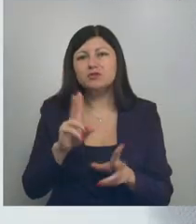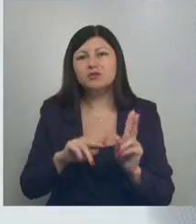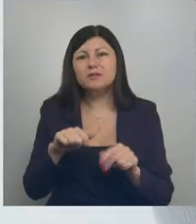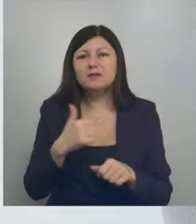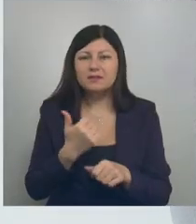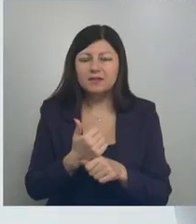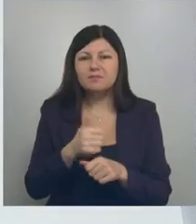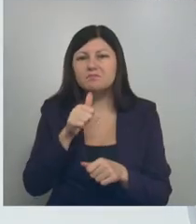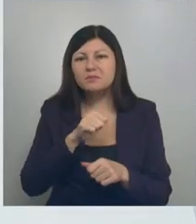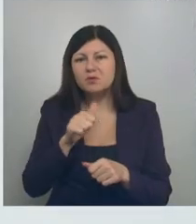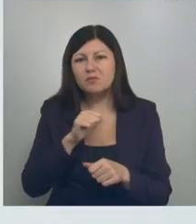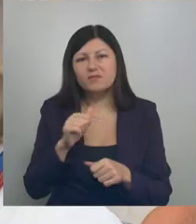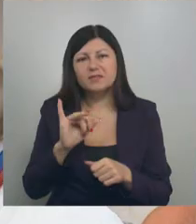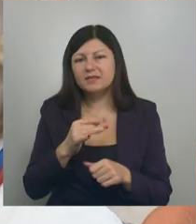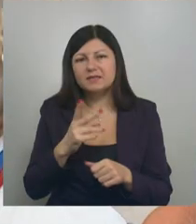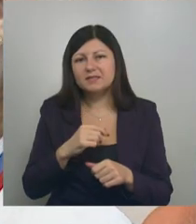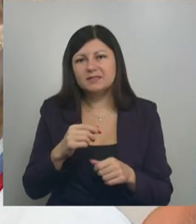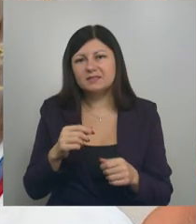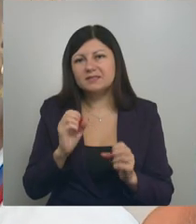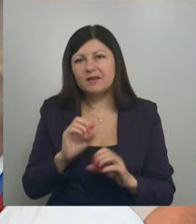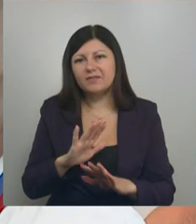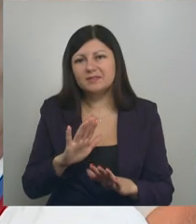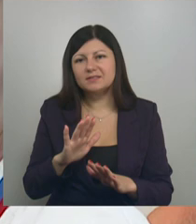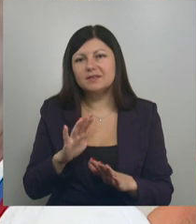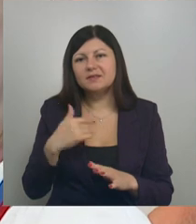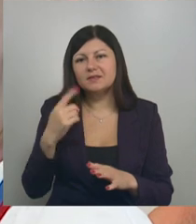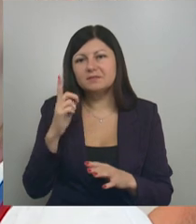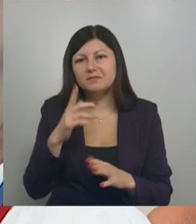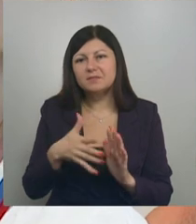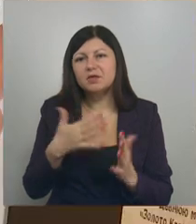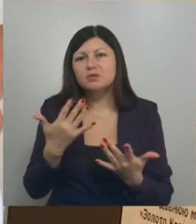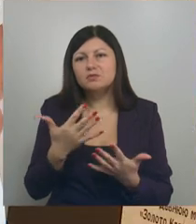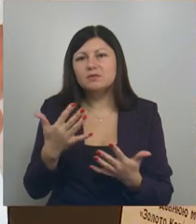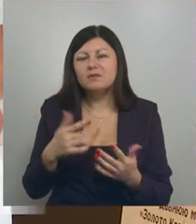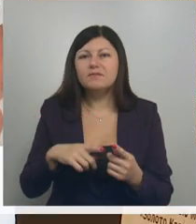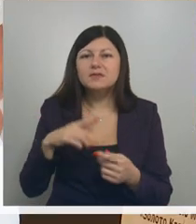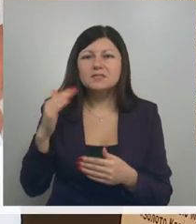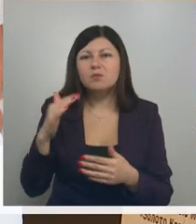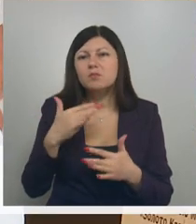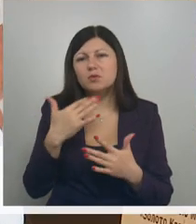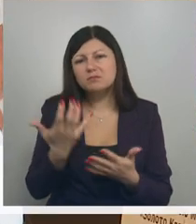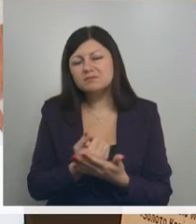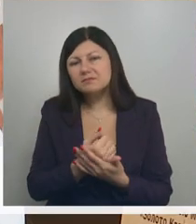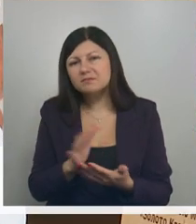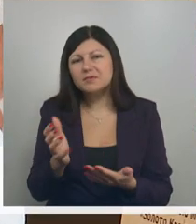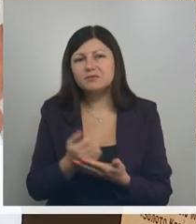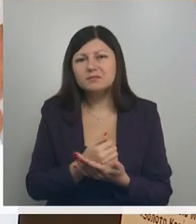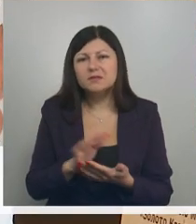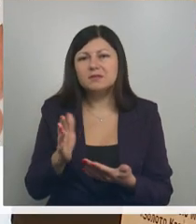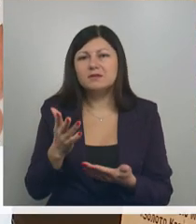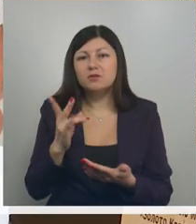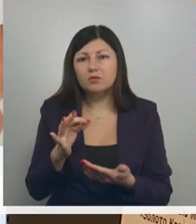главное – пробовать и не сдаваться. Я не понимала, сколько силы кинуть, насколько высоко. Много не получалось, но